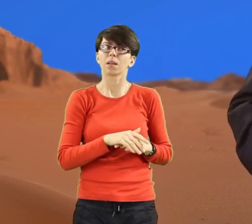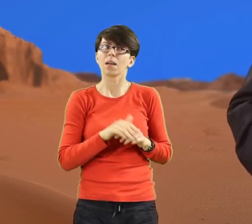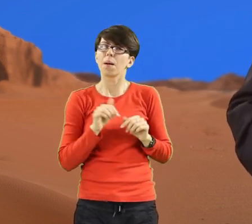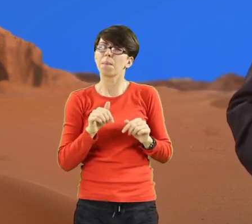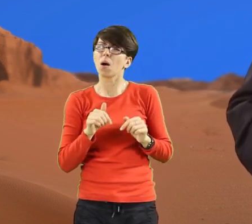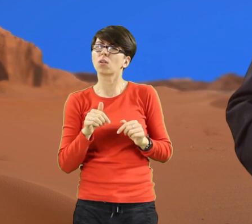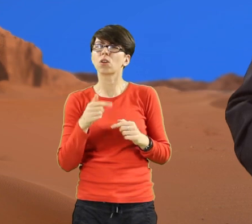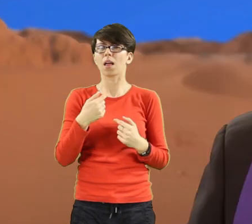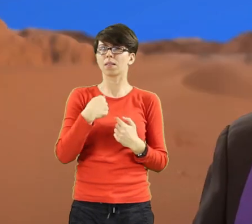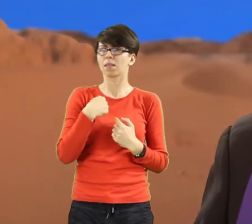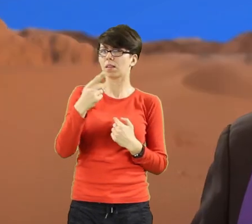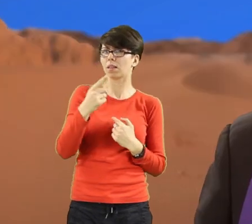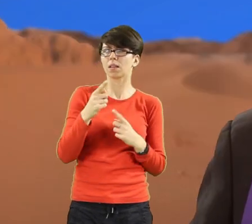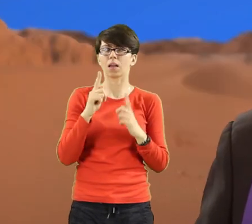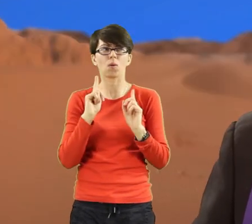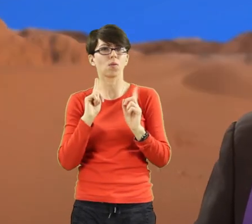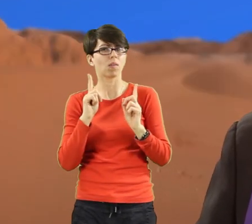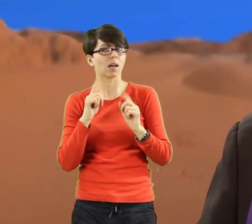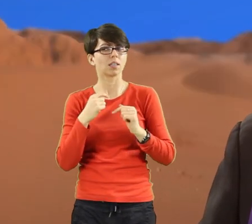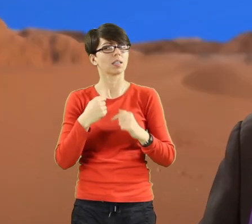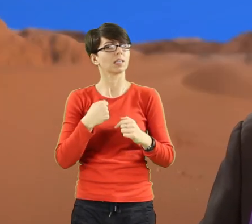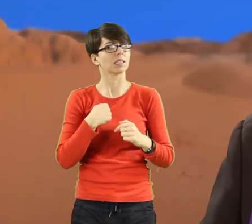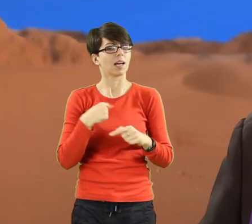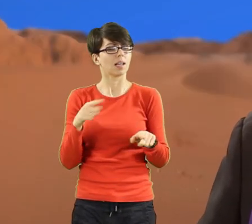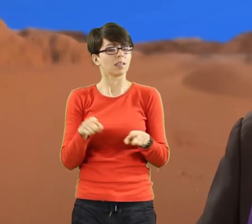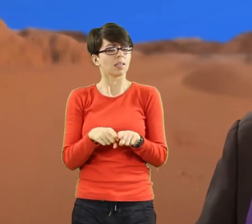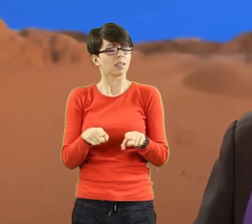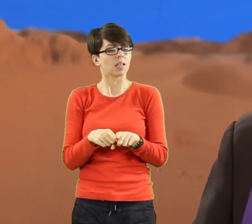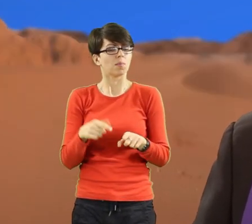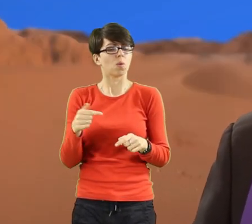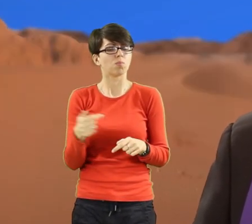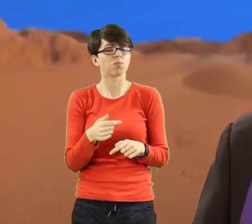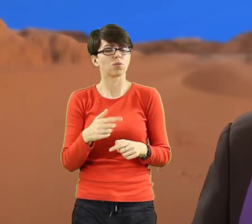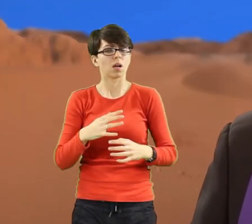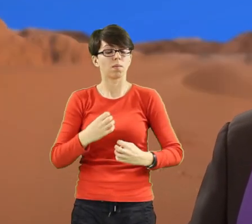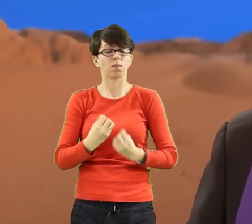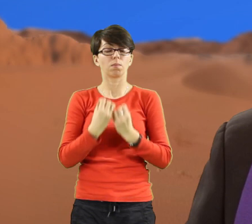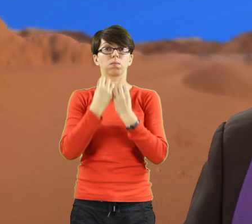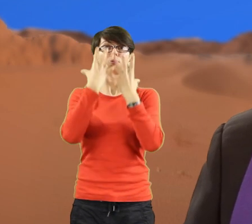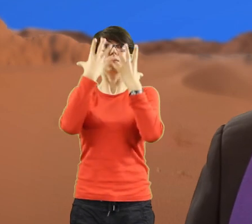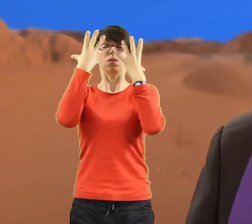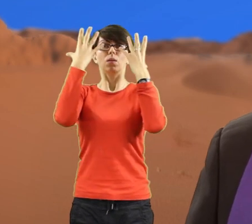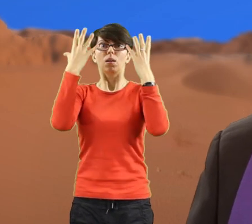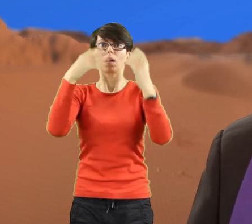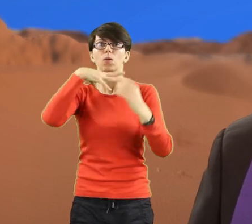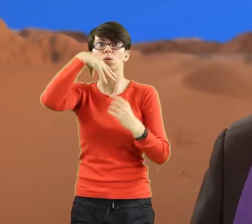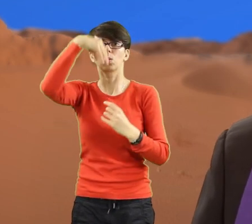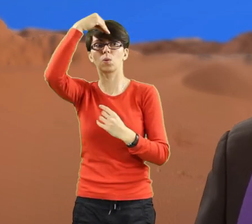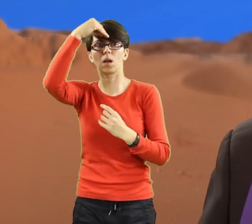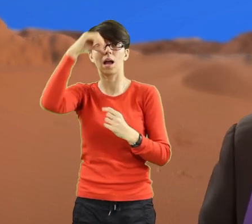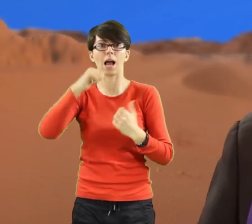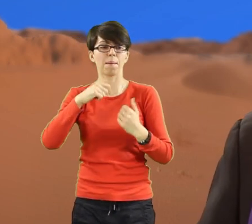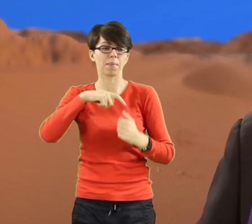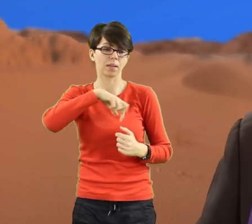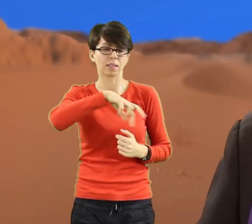Czy to nie jest wskazówka na nasz Wielki Post? Czy to nie jest wskazówka